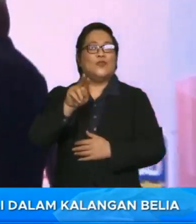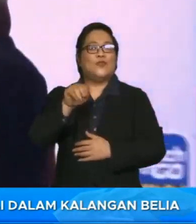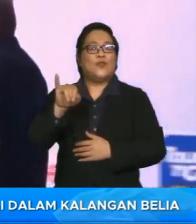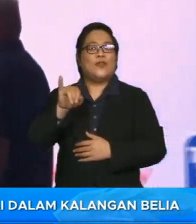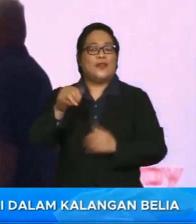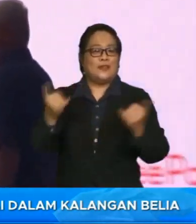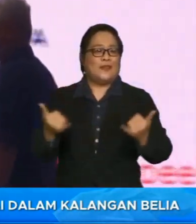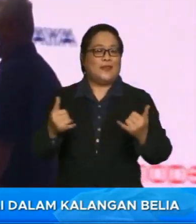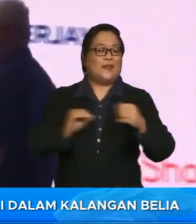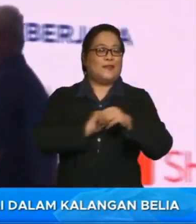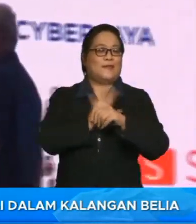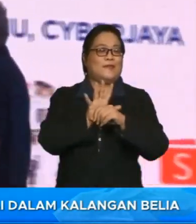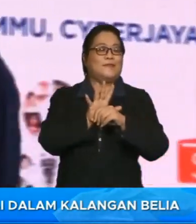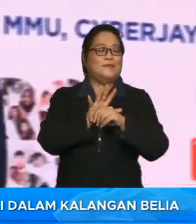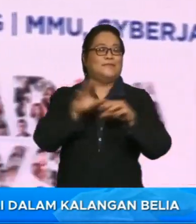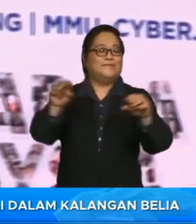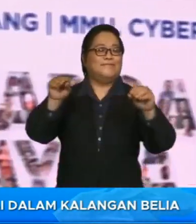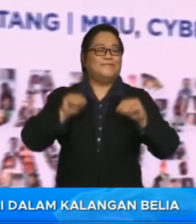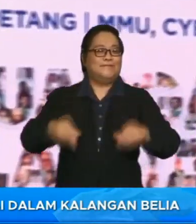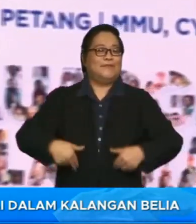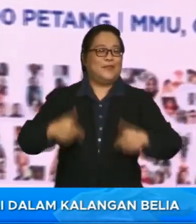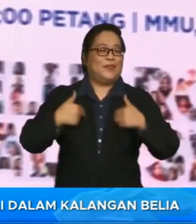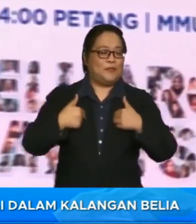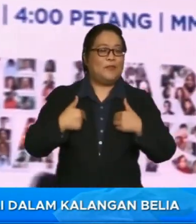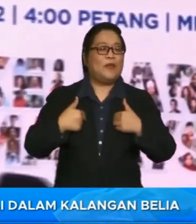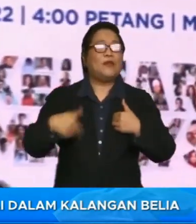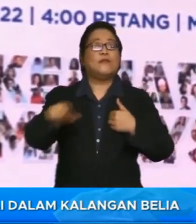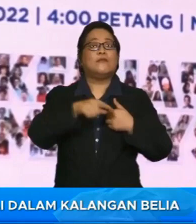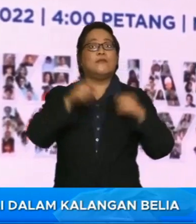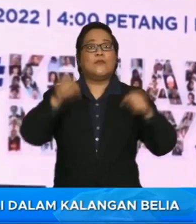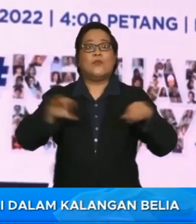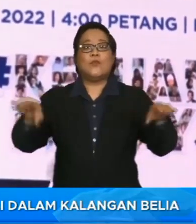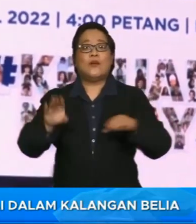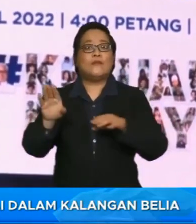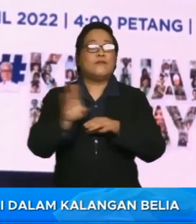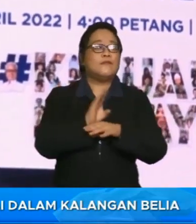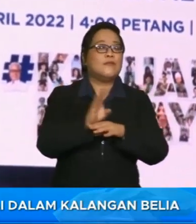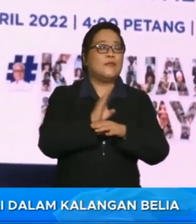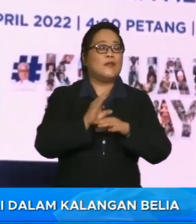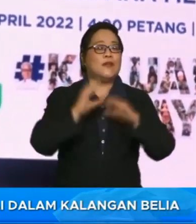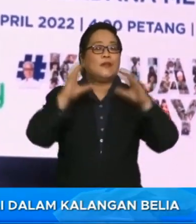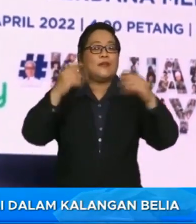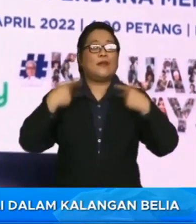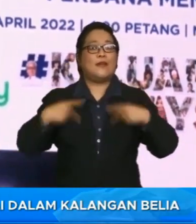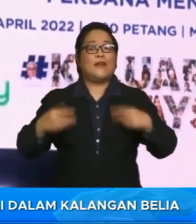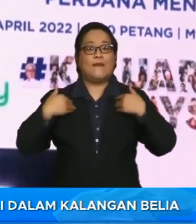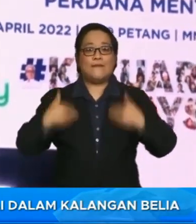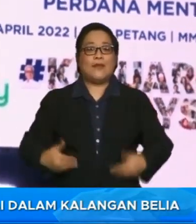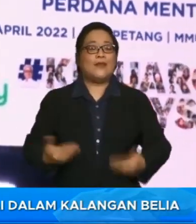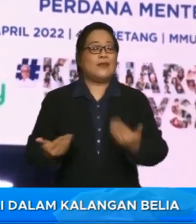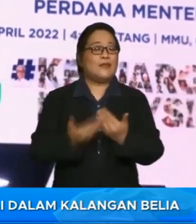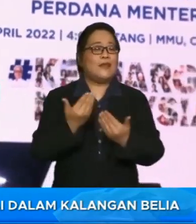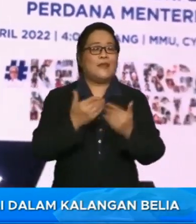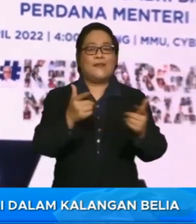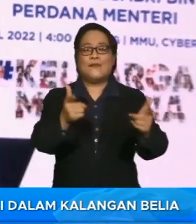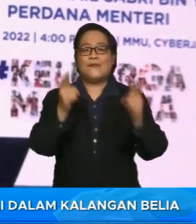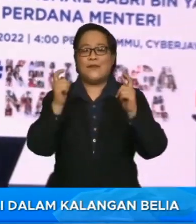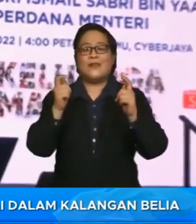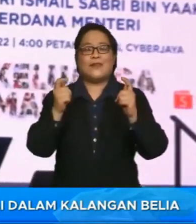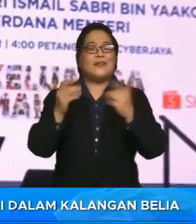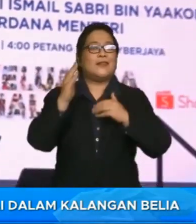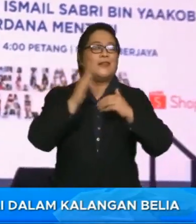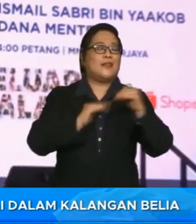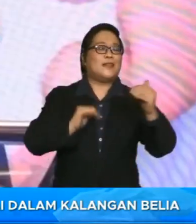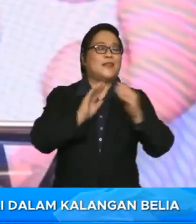peralihan ke endemik yang bagi membolehkan masyarakat melakukan transaksi di kedai-kedai fizikal secara mudah, cepat dan